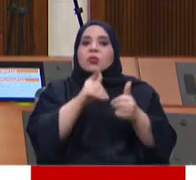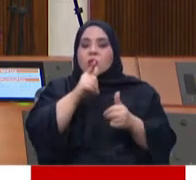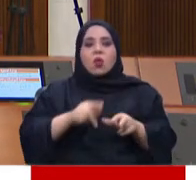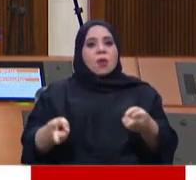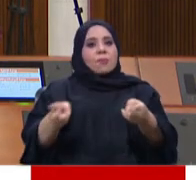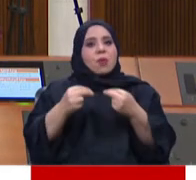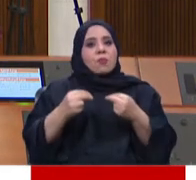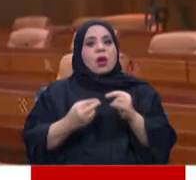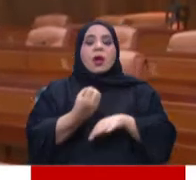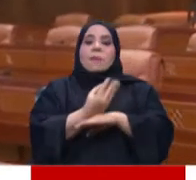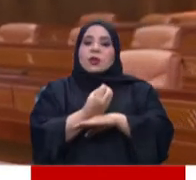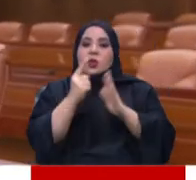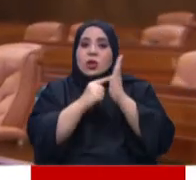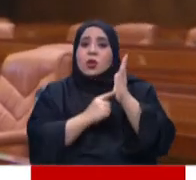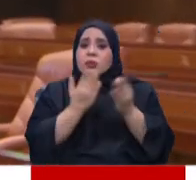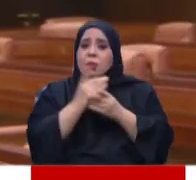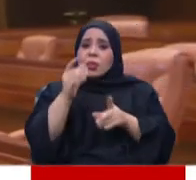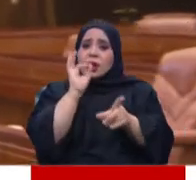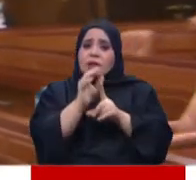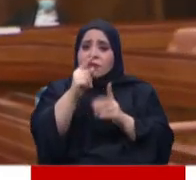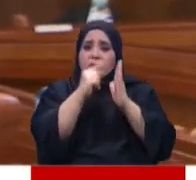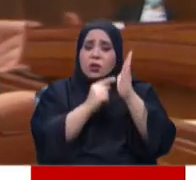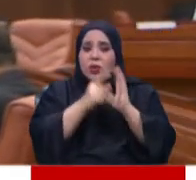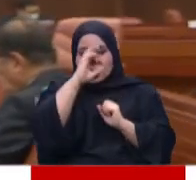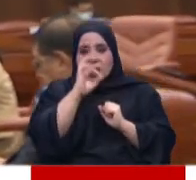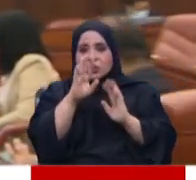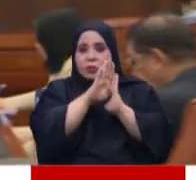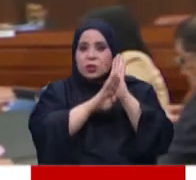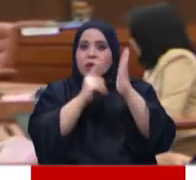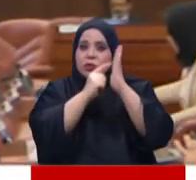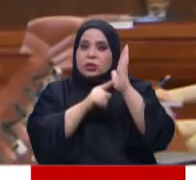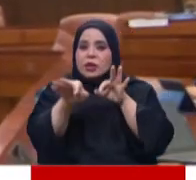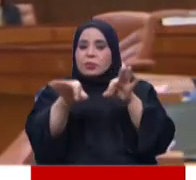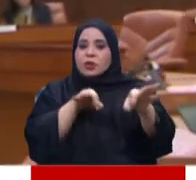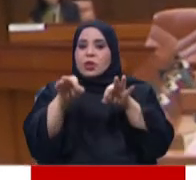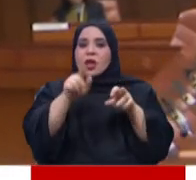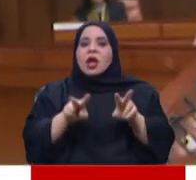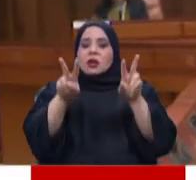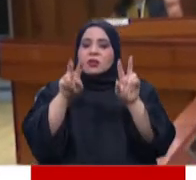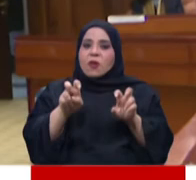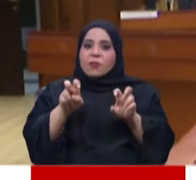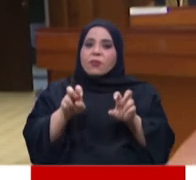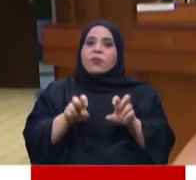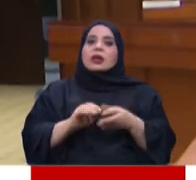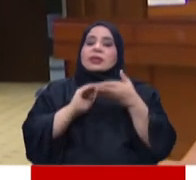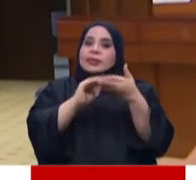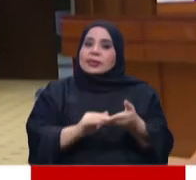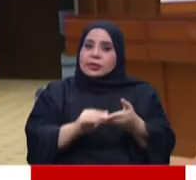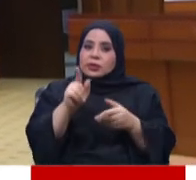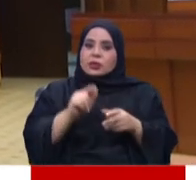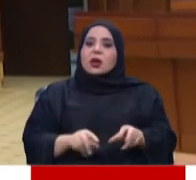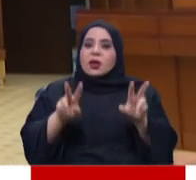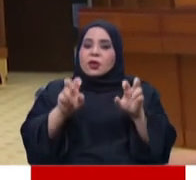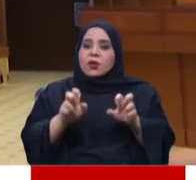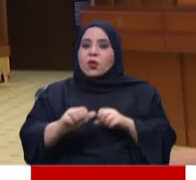حيث المبدأ حيث يهدف المشروع بقانون إلى وضع القواعد القانونية المنظمة التي تساهم في الحد من زيادة